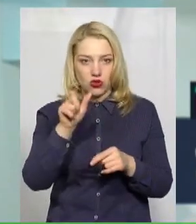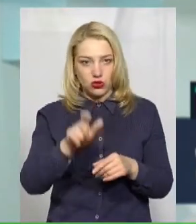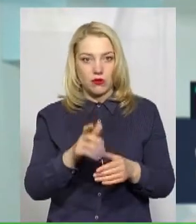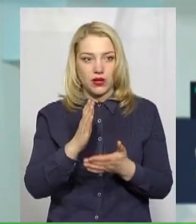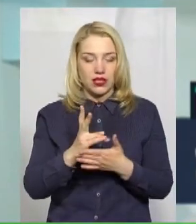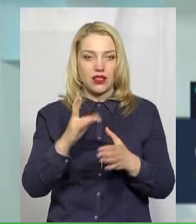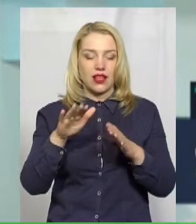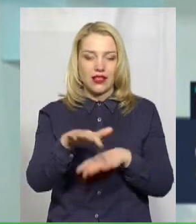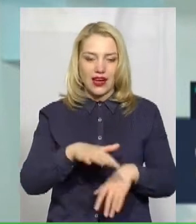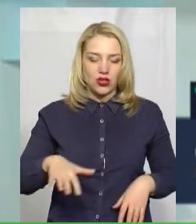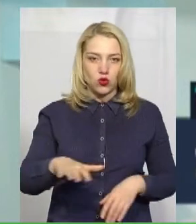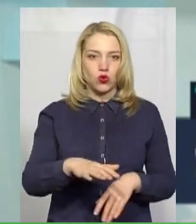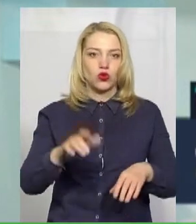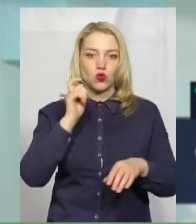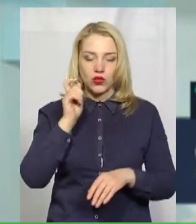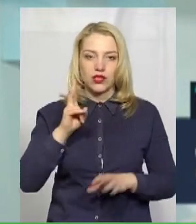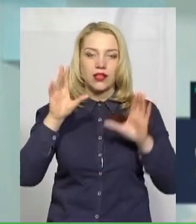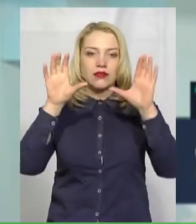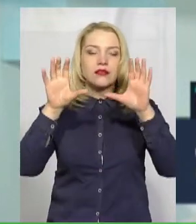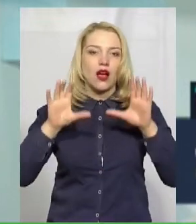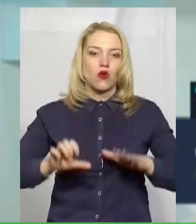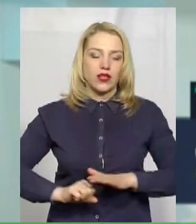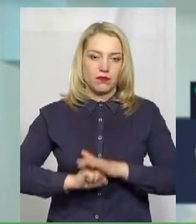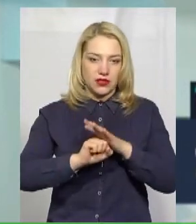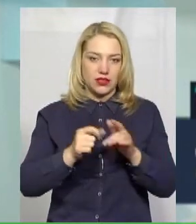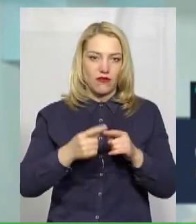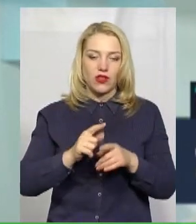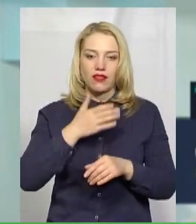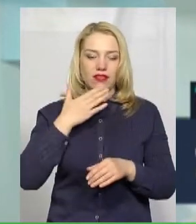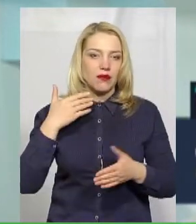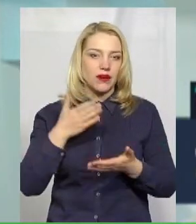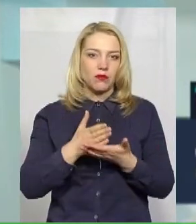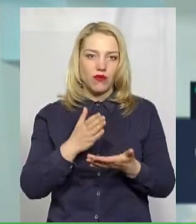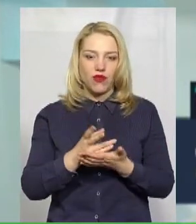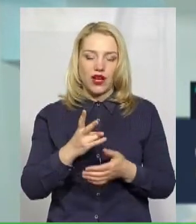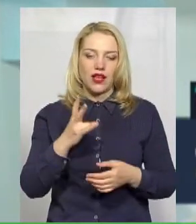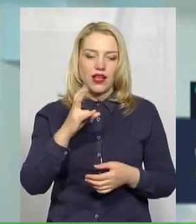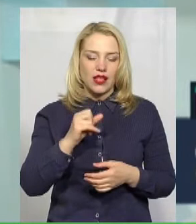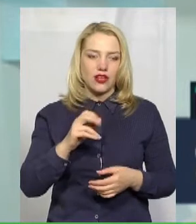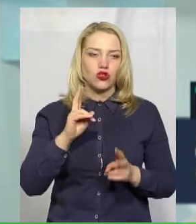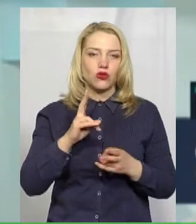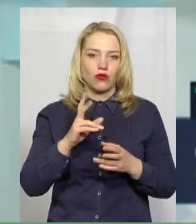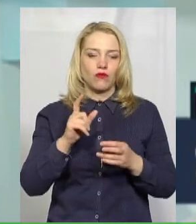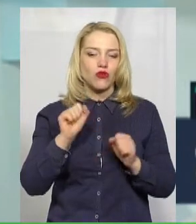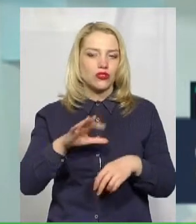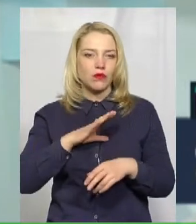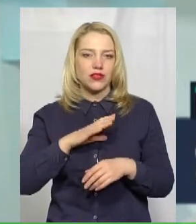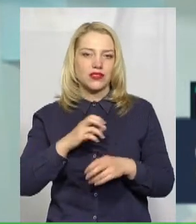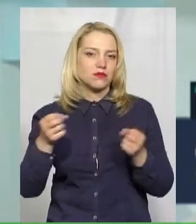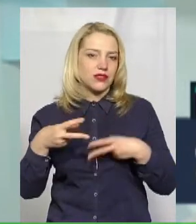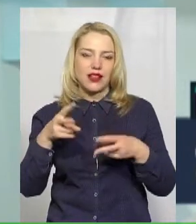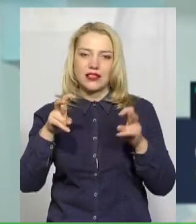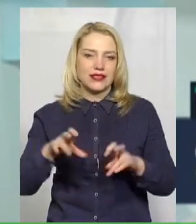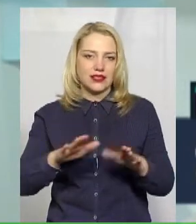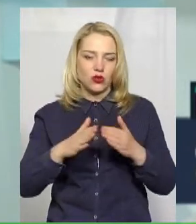законних підставах, тобто вона не перебуває на території України, до прикладу, як особа, яка ухиляється від карантинних заходів іншої держави.